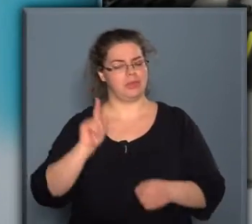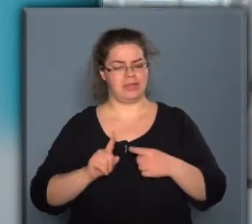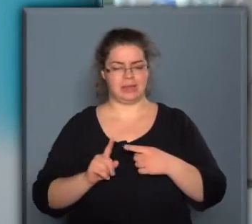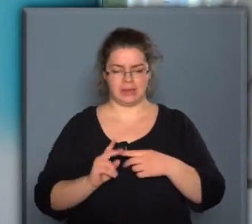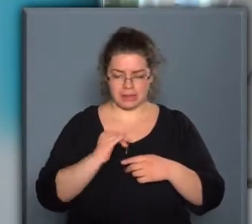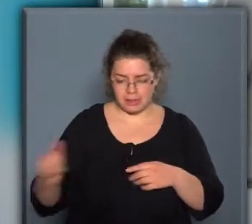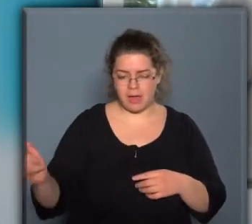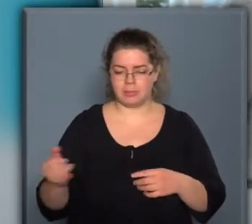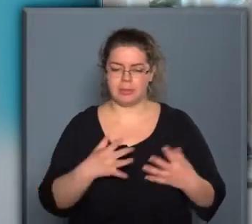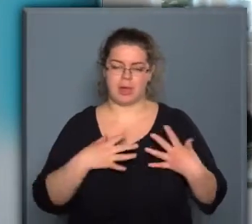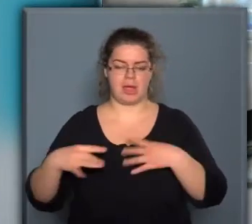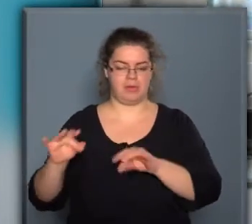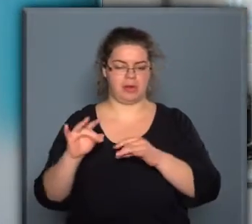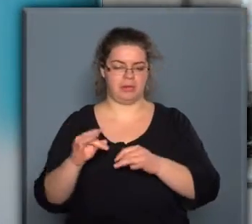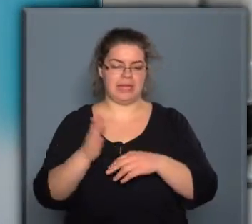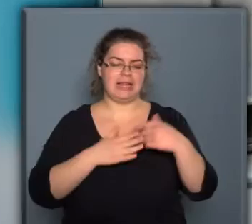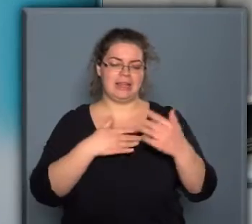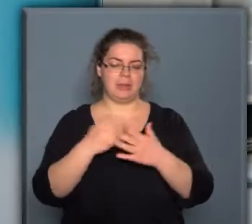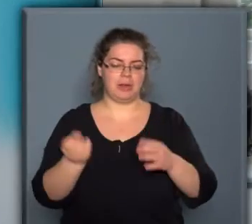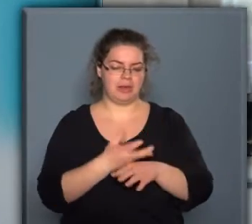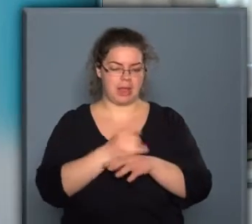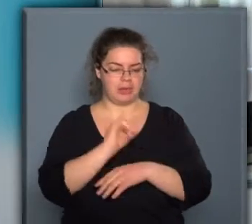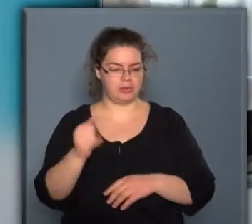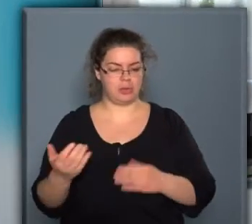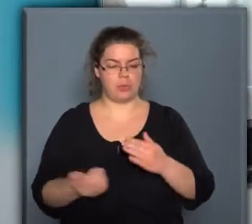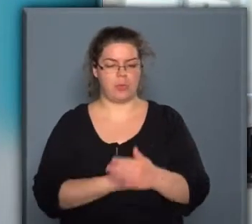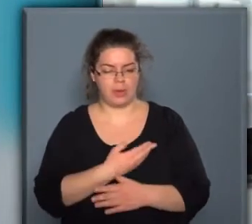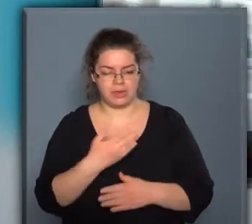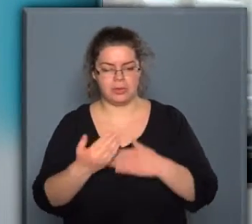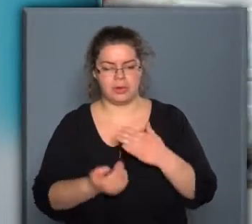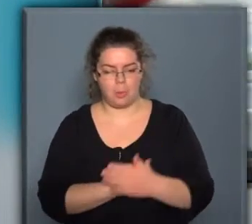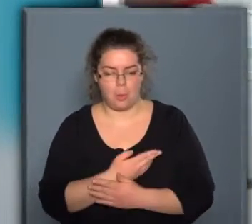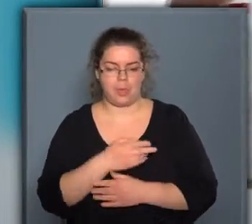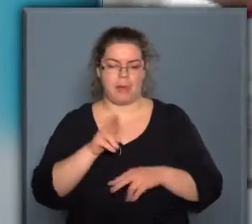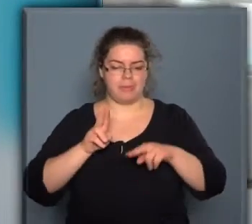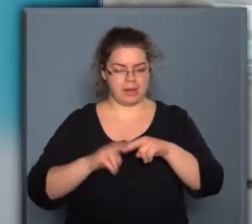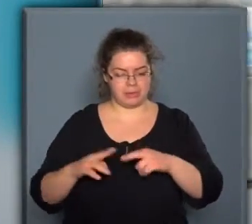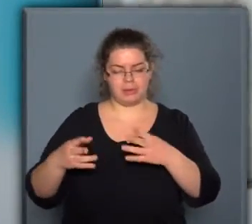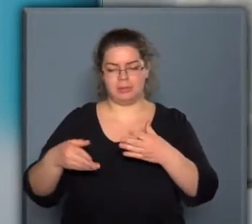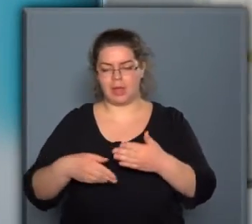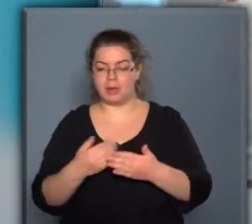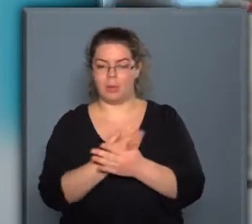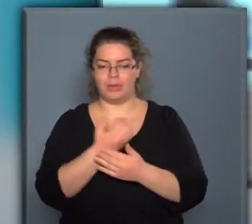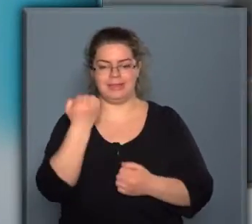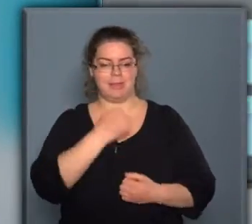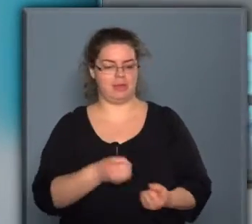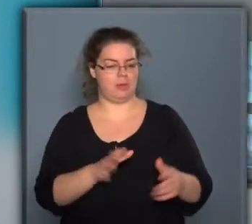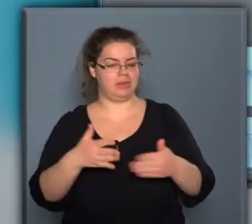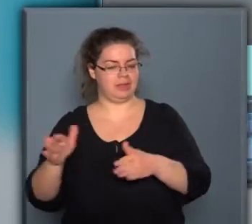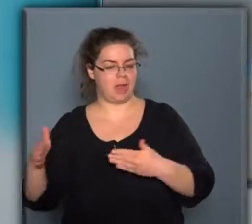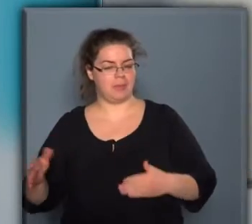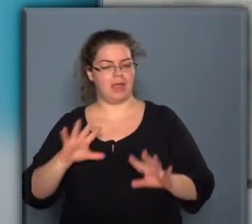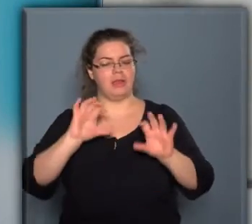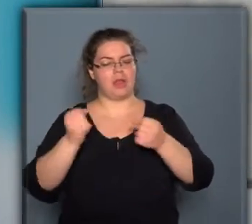években magával ragadta az ipari termelést is. Az új és egyre újabb rendszerbe füzött eszközök új dimenziókat nyitnak meg az